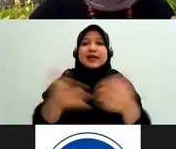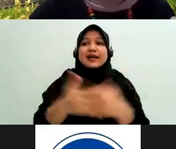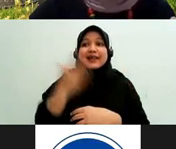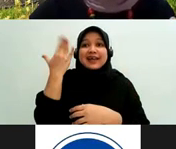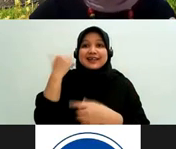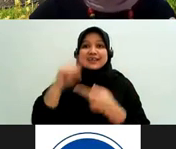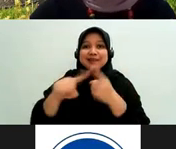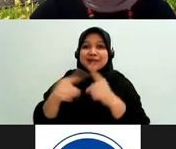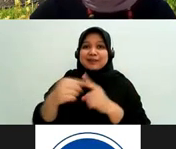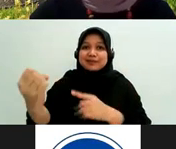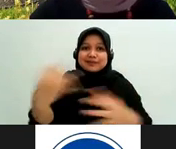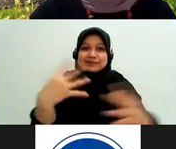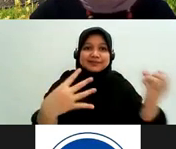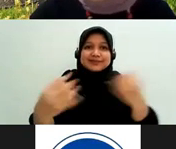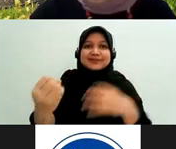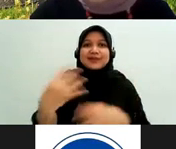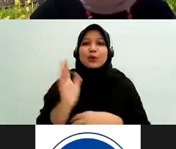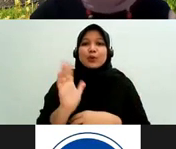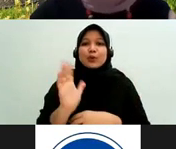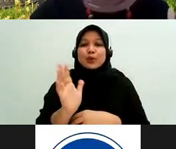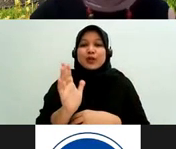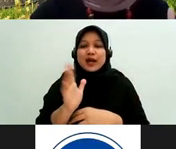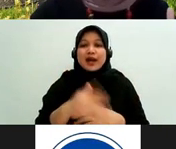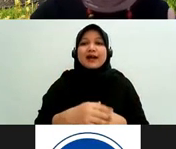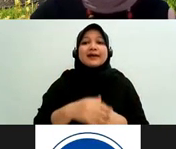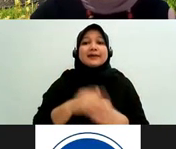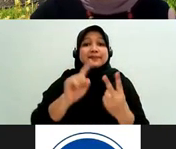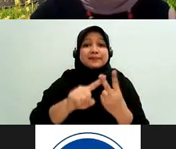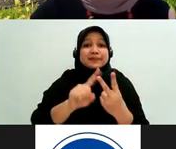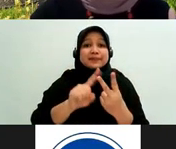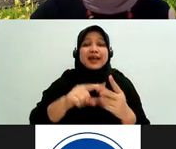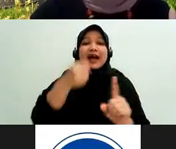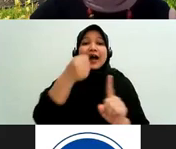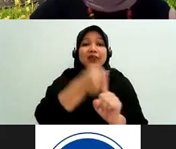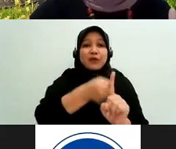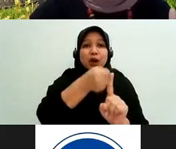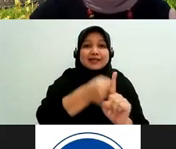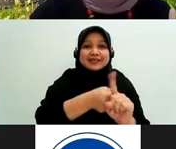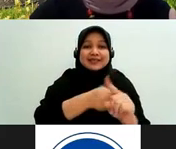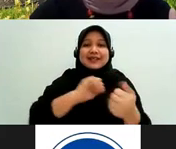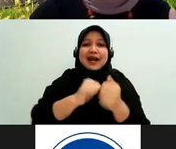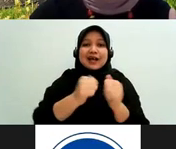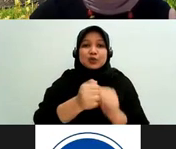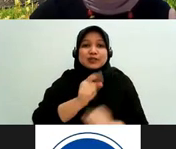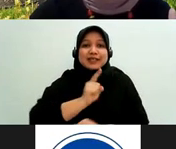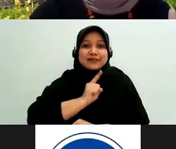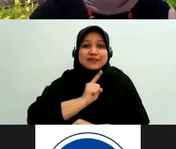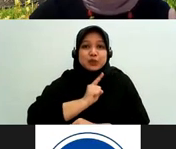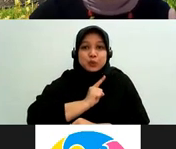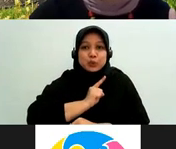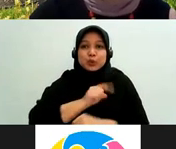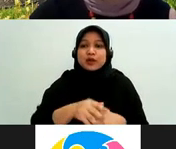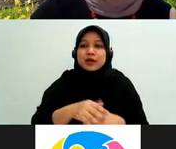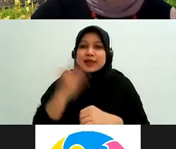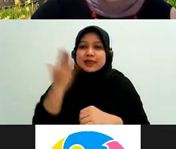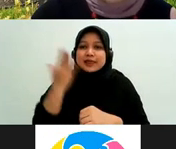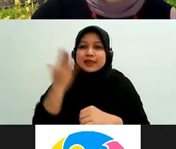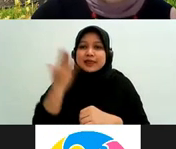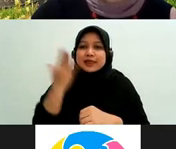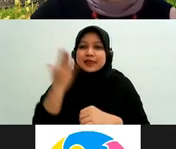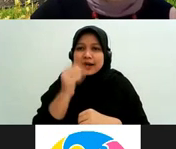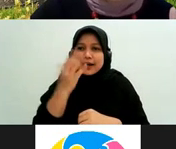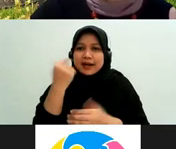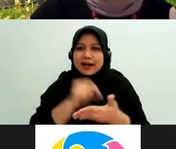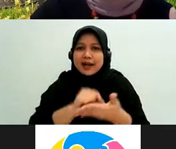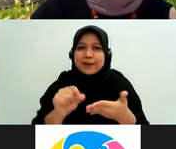terus advokasi kasus individual tadi ada yang menyebutkan juga kalau gak salah Mbak siapa Mbak Harta ini ya